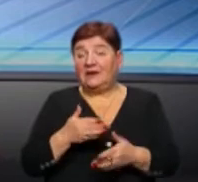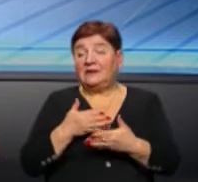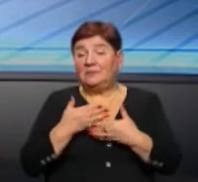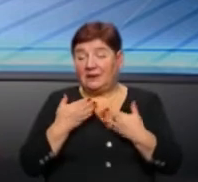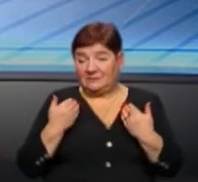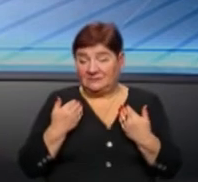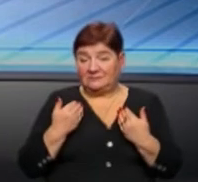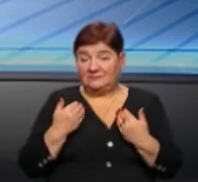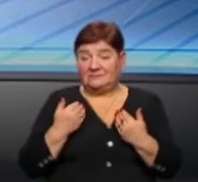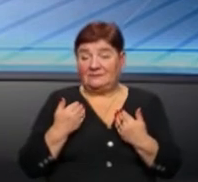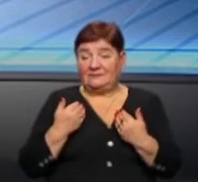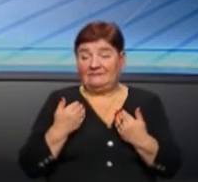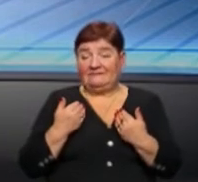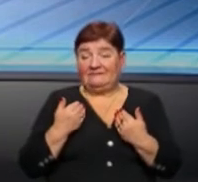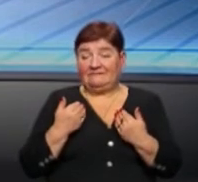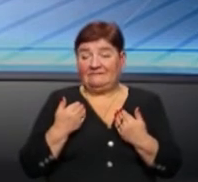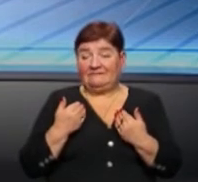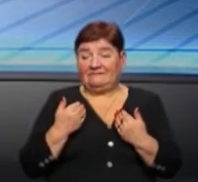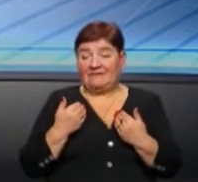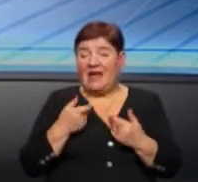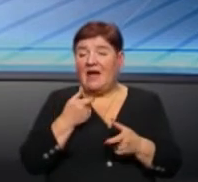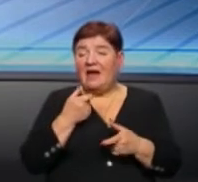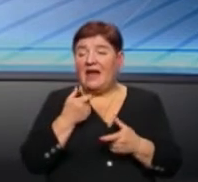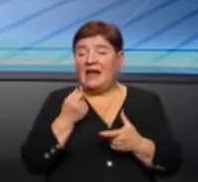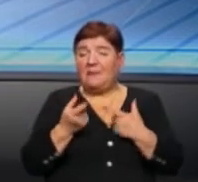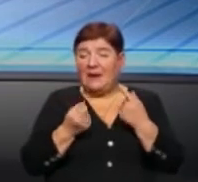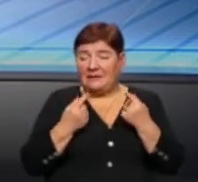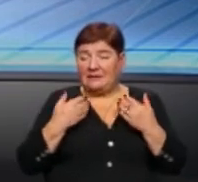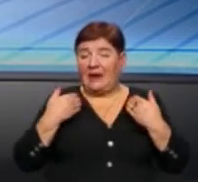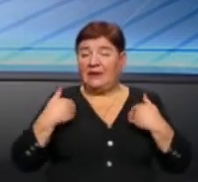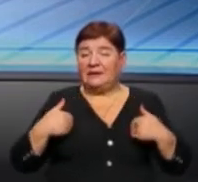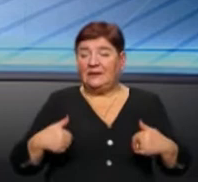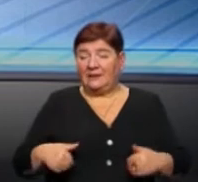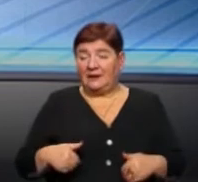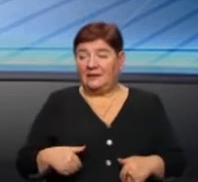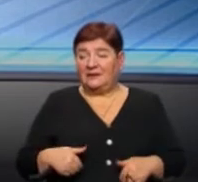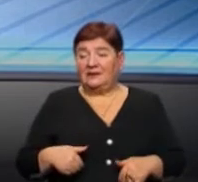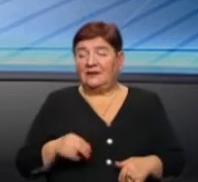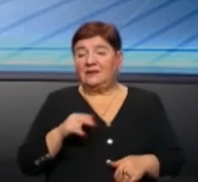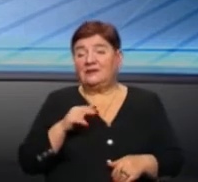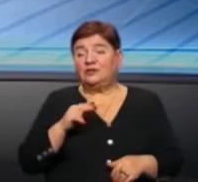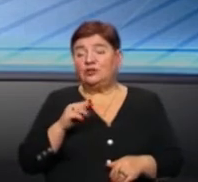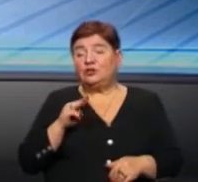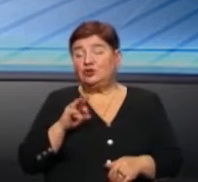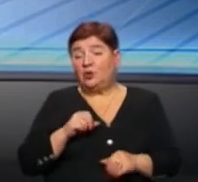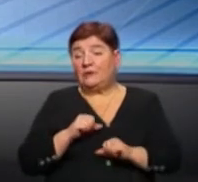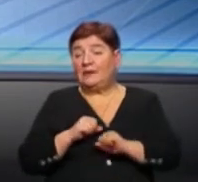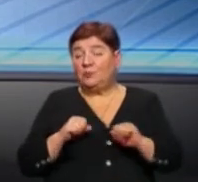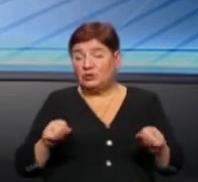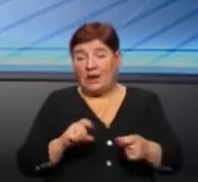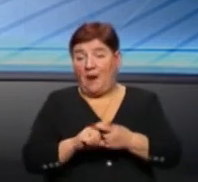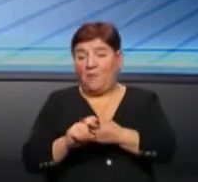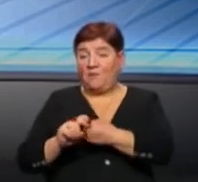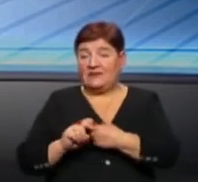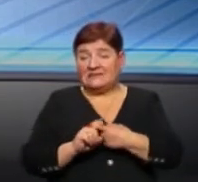фрагменти тіла, скажімо так, що не можна безпосередньо пов